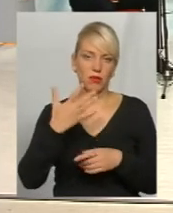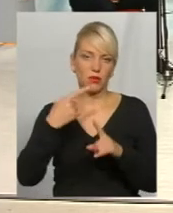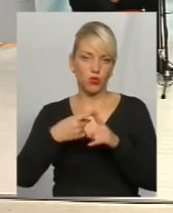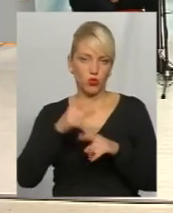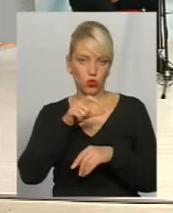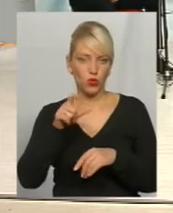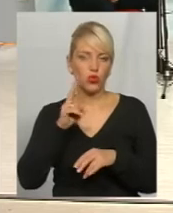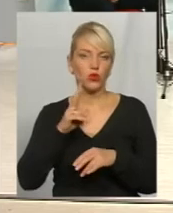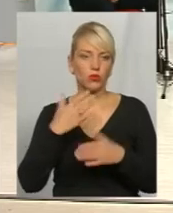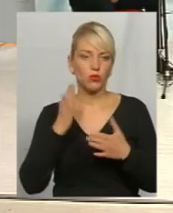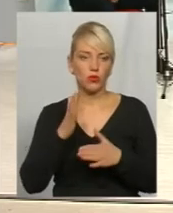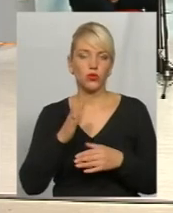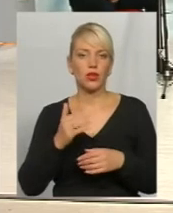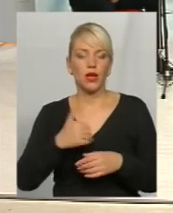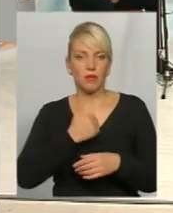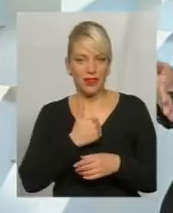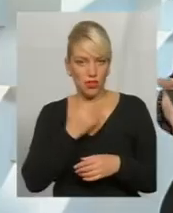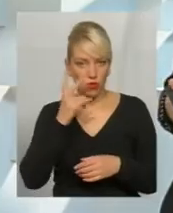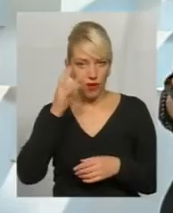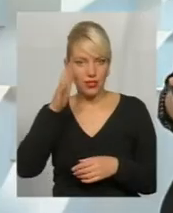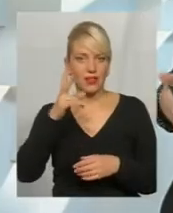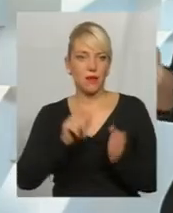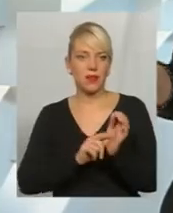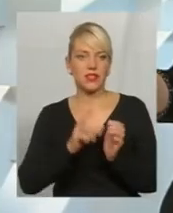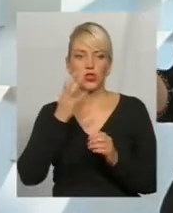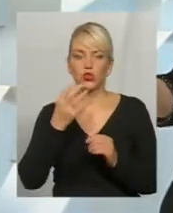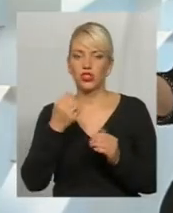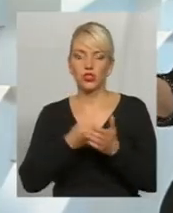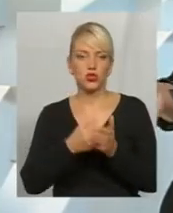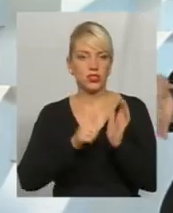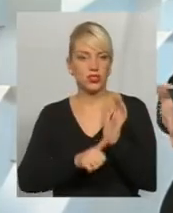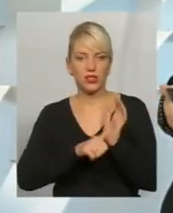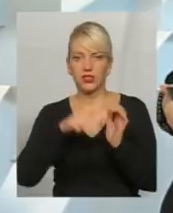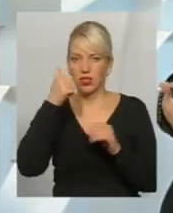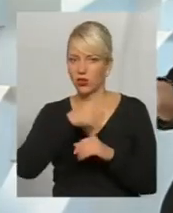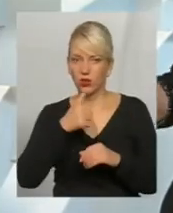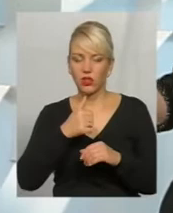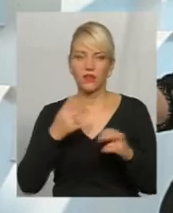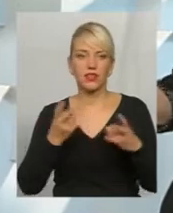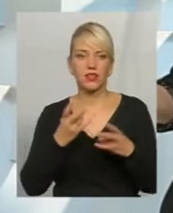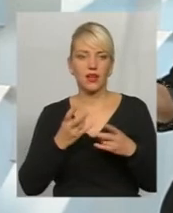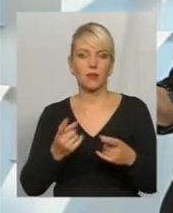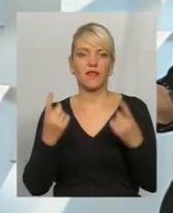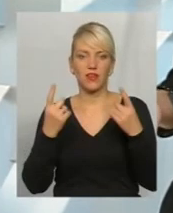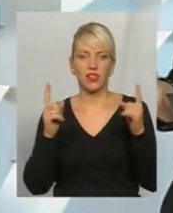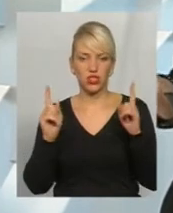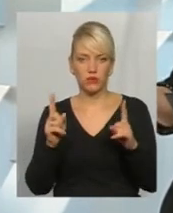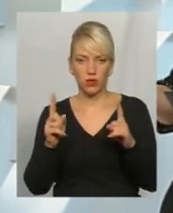будуть претендувати на пенсію, але ще до 60 років треба немалий шматок